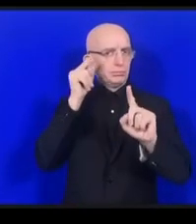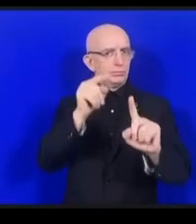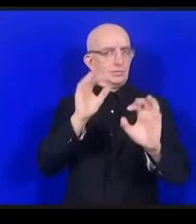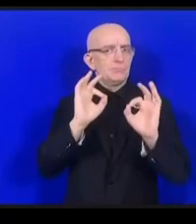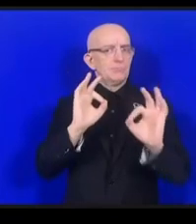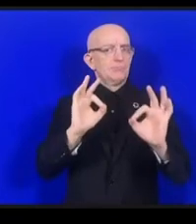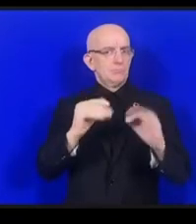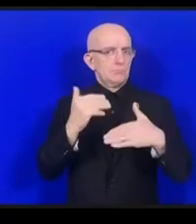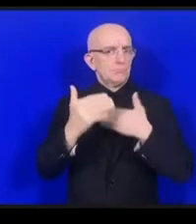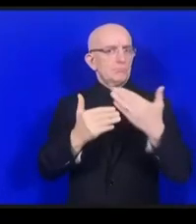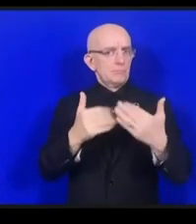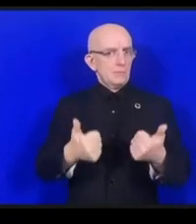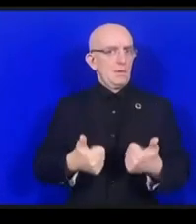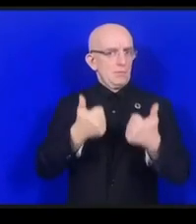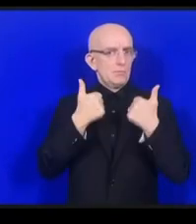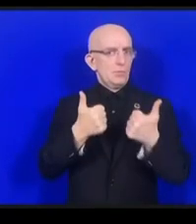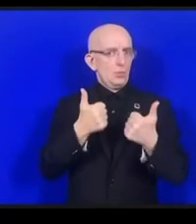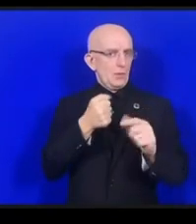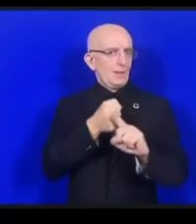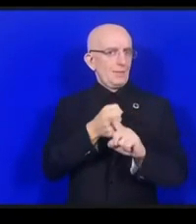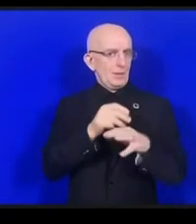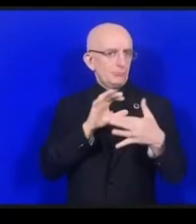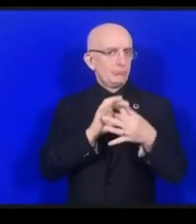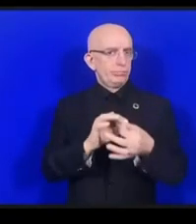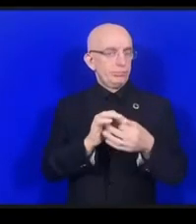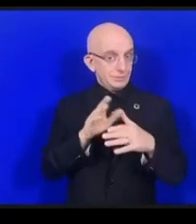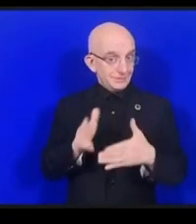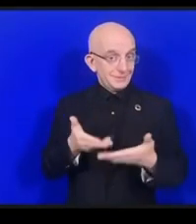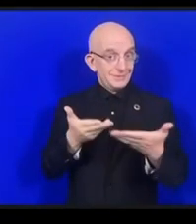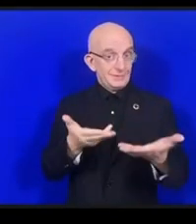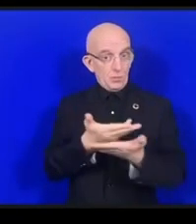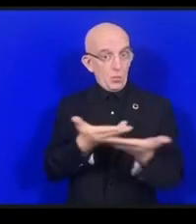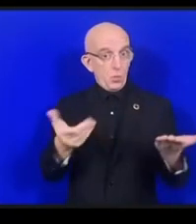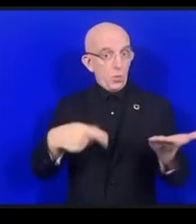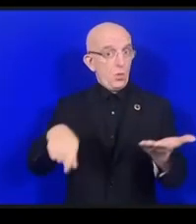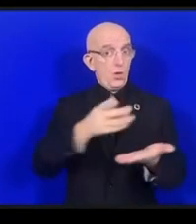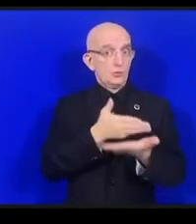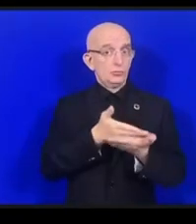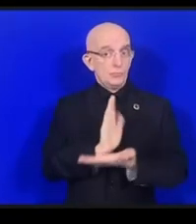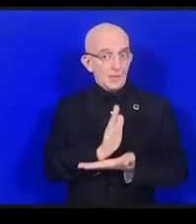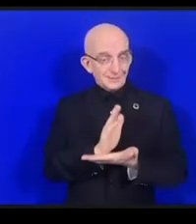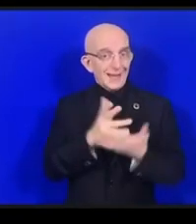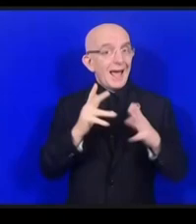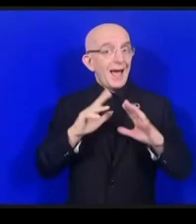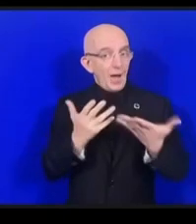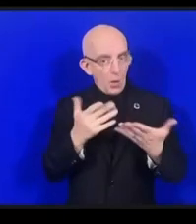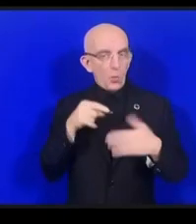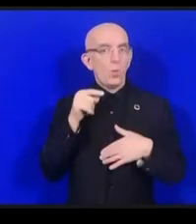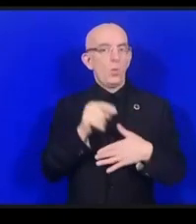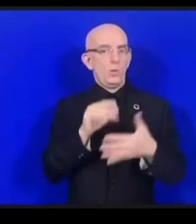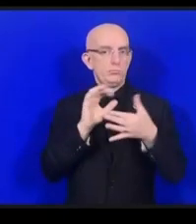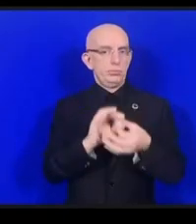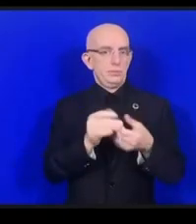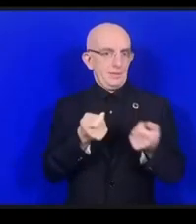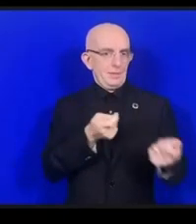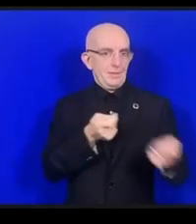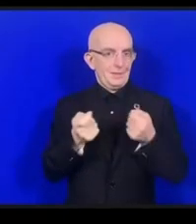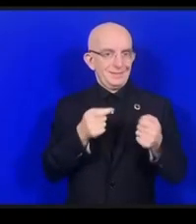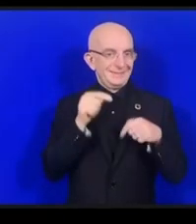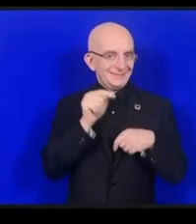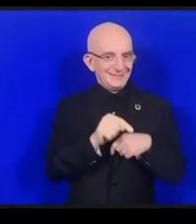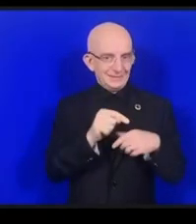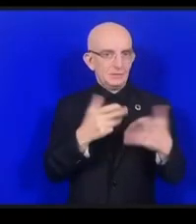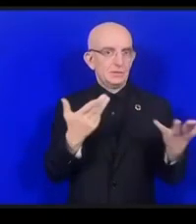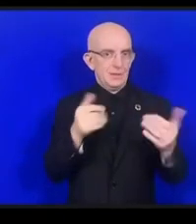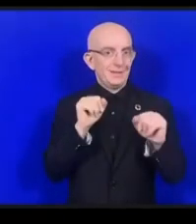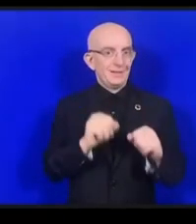ということに関してもアクセスの自由情報へのアクセスの自由ということを強化しようとしています図書館にとって